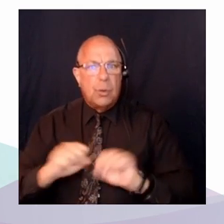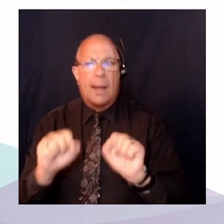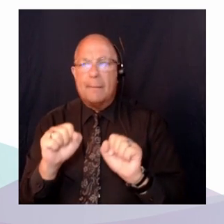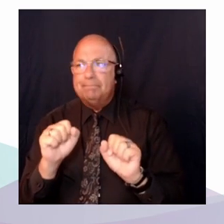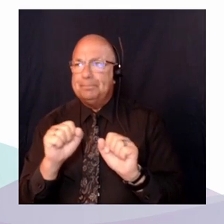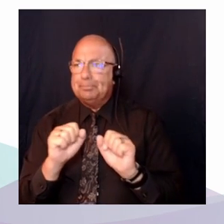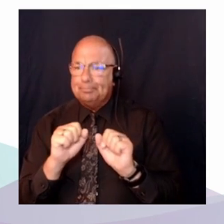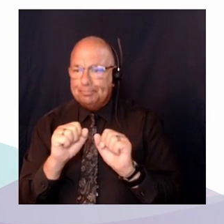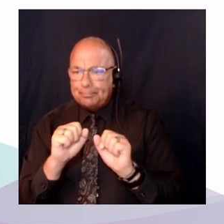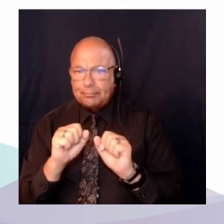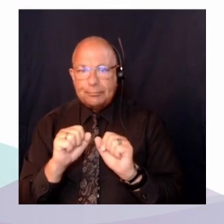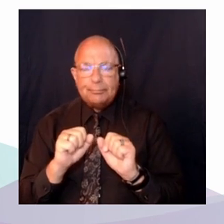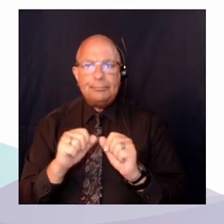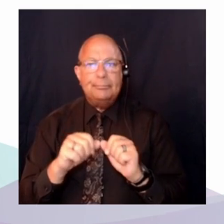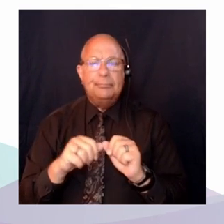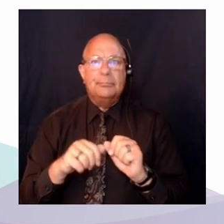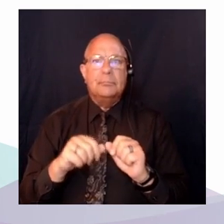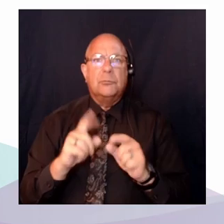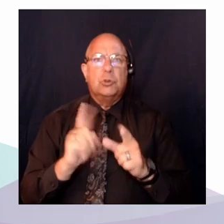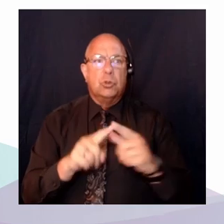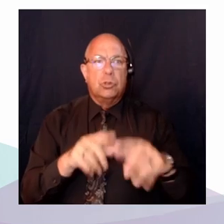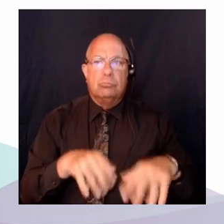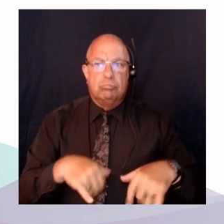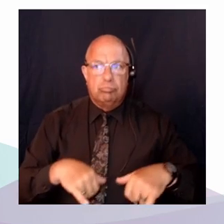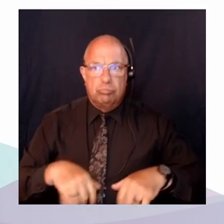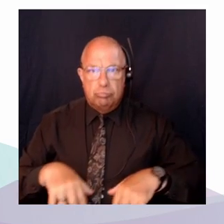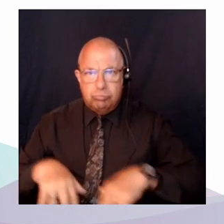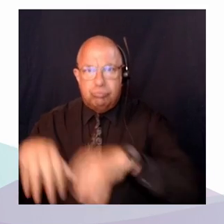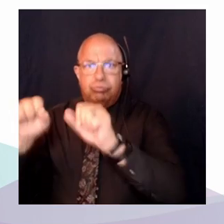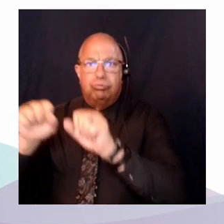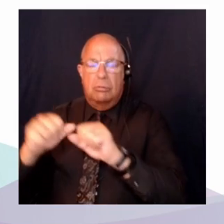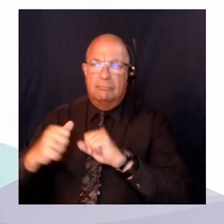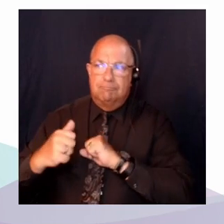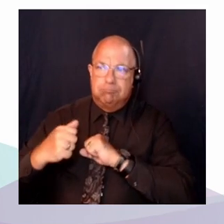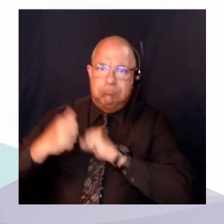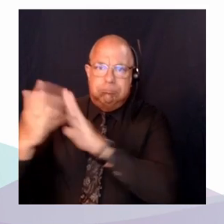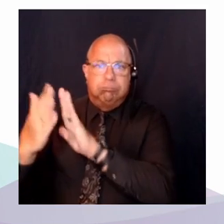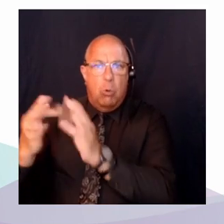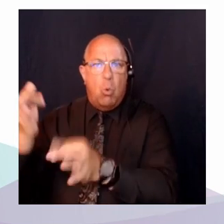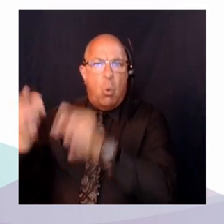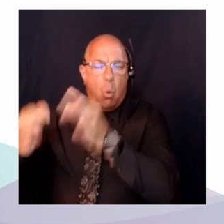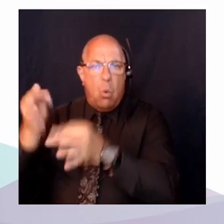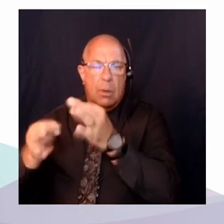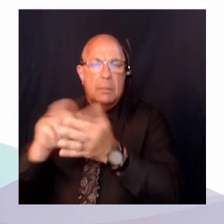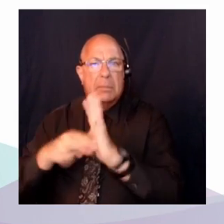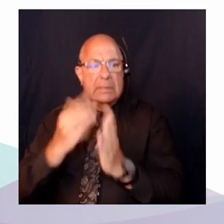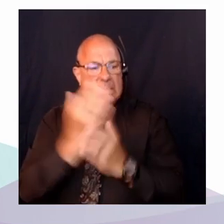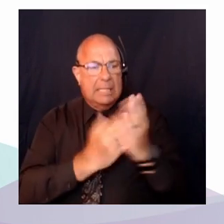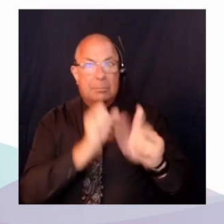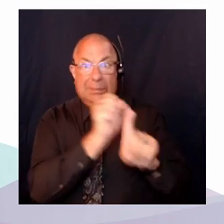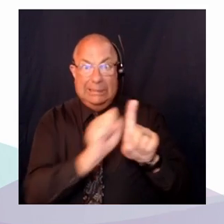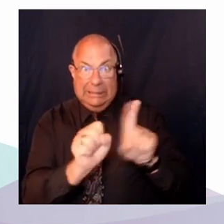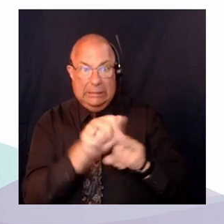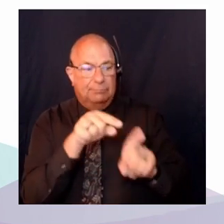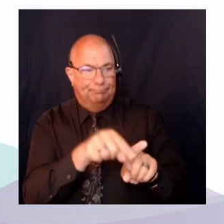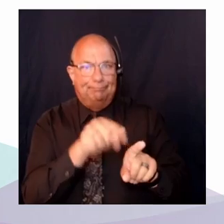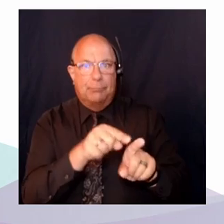des situations qui découdent de la pandémie et qui forceraient les États